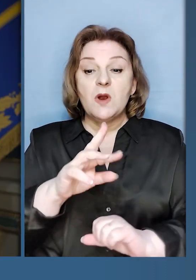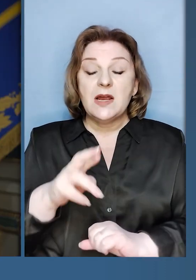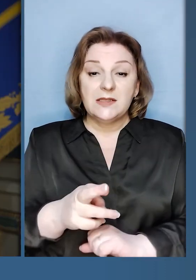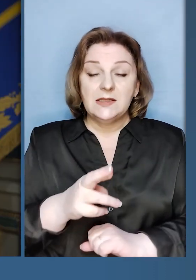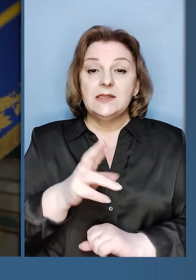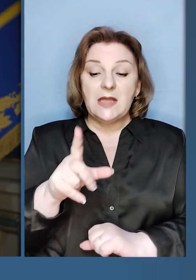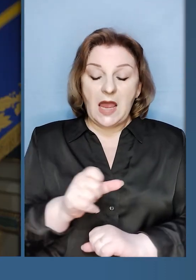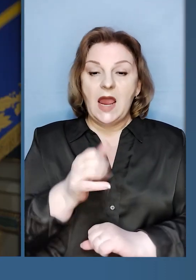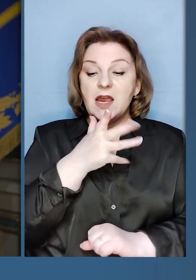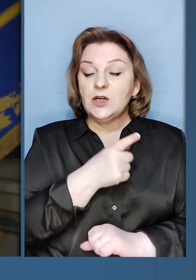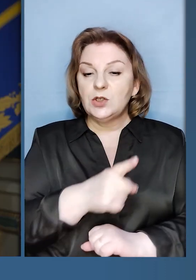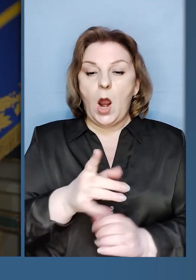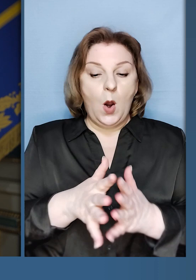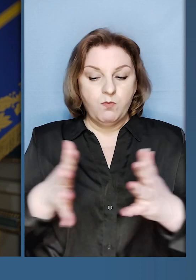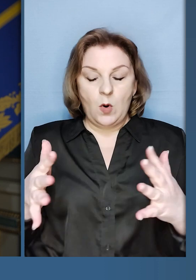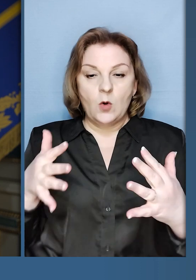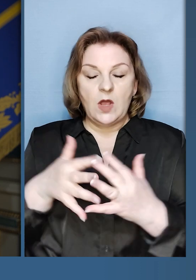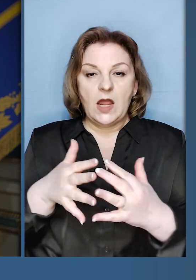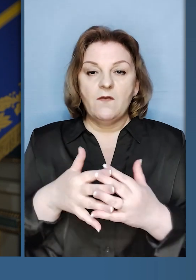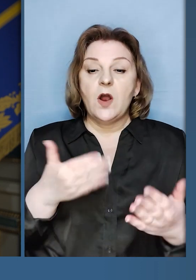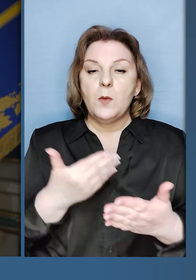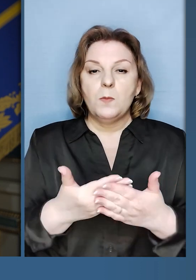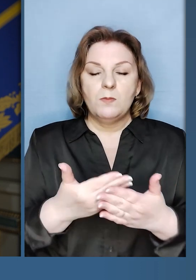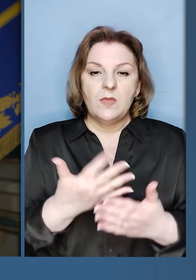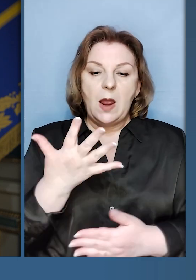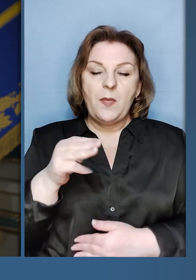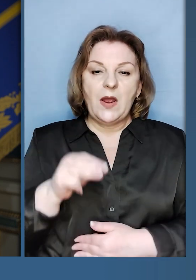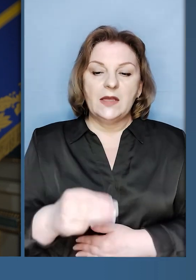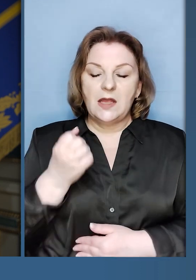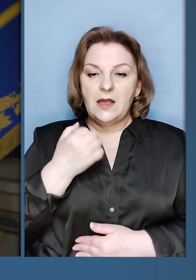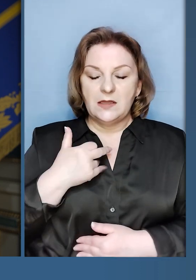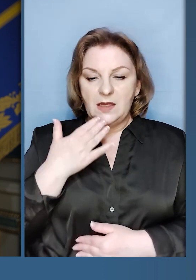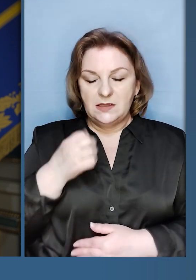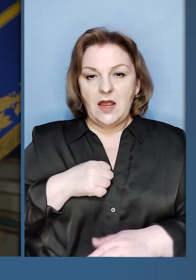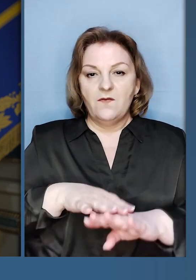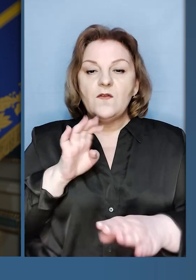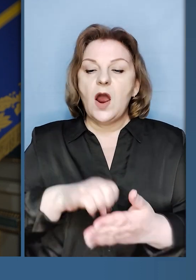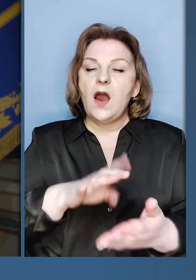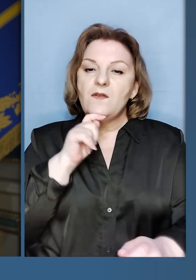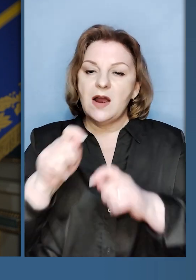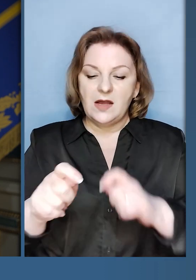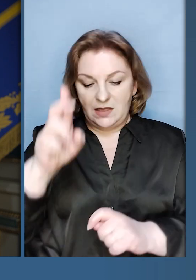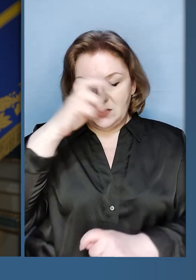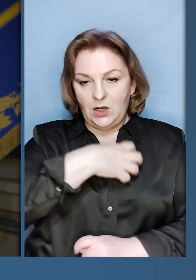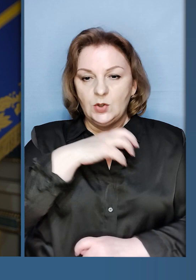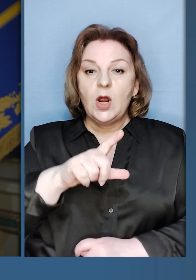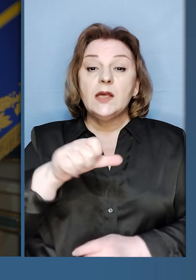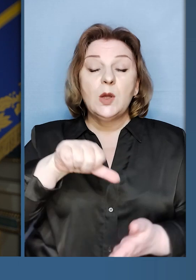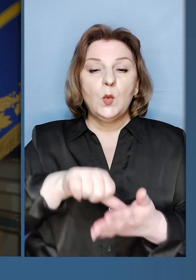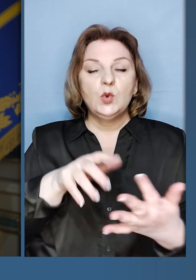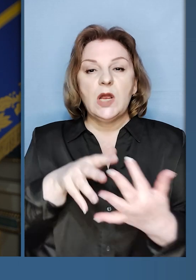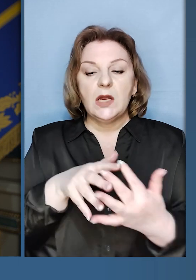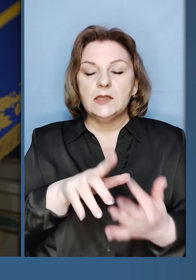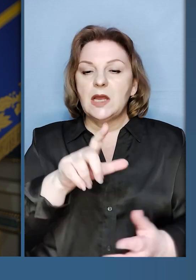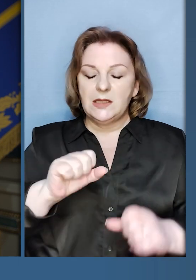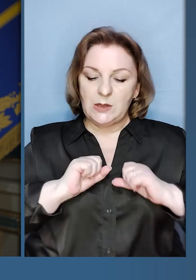оборони. За час повномасштабної війни вже майже 5 тисяч нацгвардійців відзначені державними нагородами. Саме за